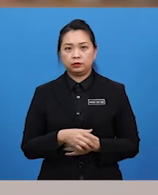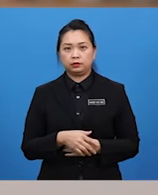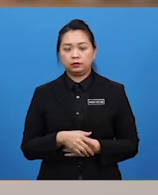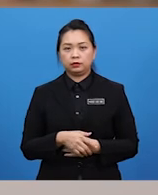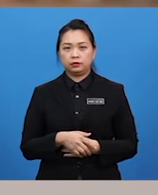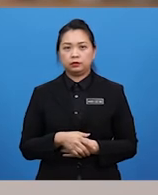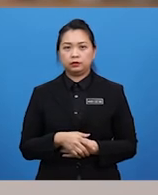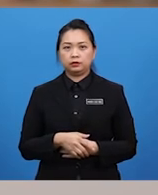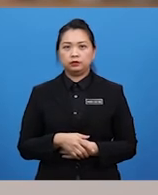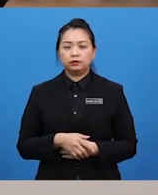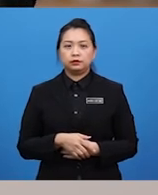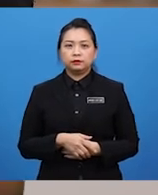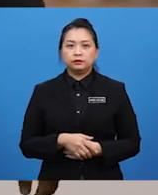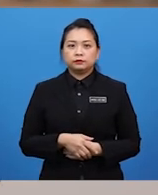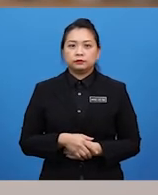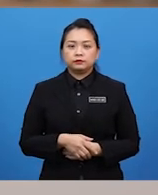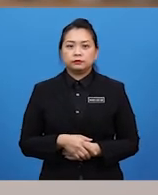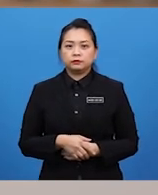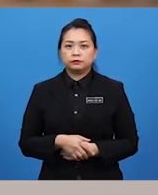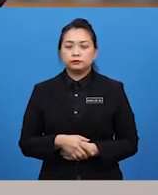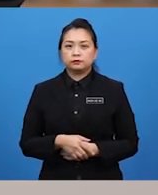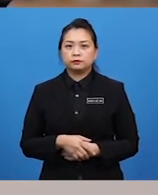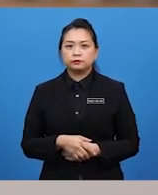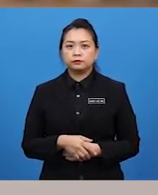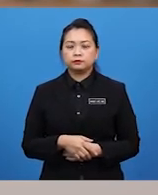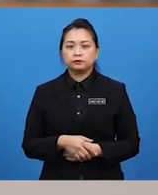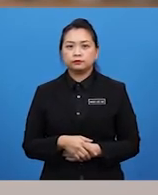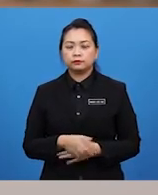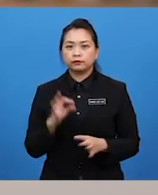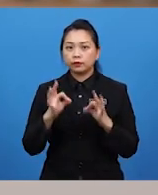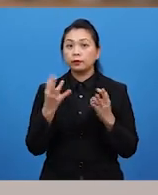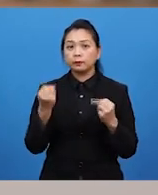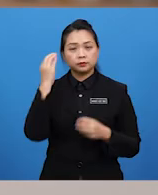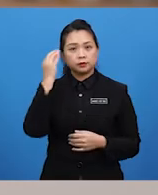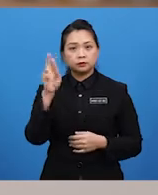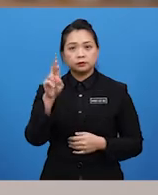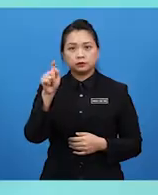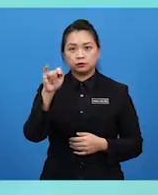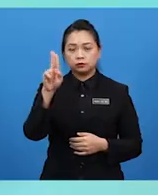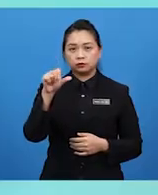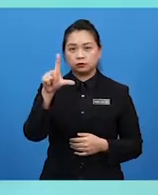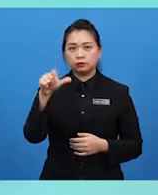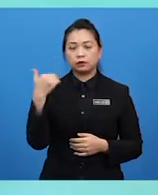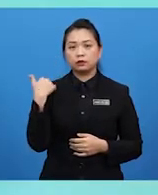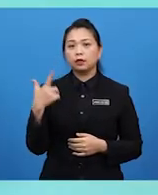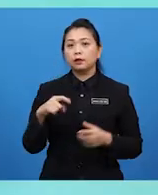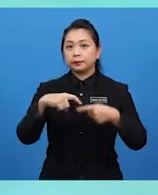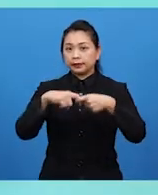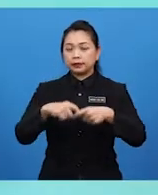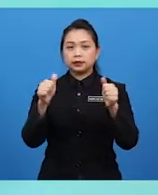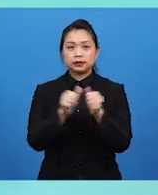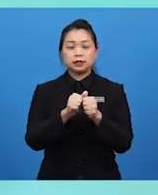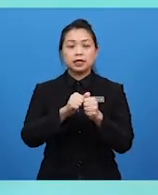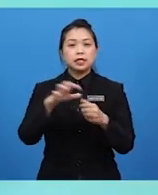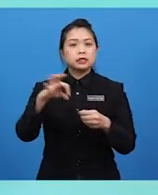pasal. suka babak ritual ini. Memujuk ini. Ya. Jadi, kalau pelajar-pelajar nak tahu ritual ini ialah sesuatu yang berkaitan dengan